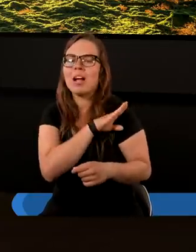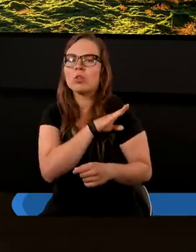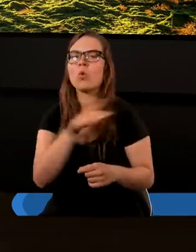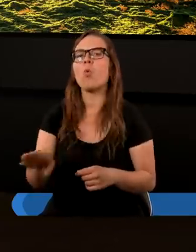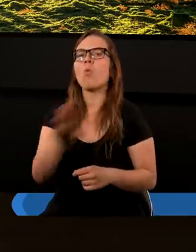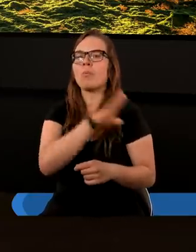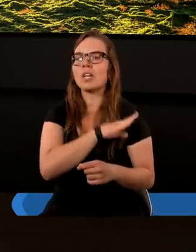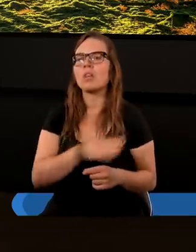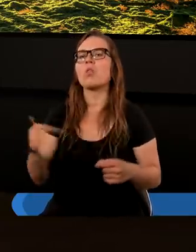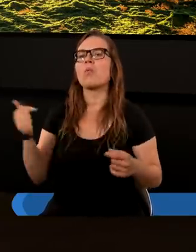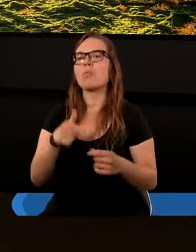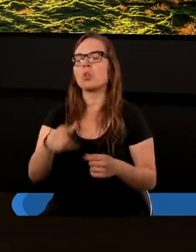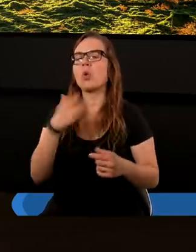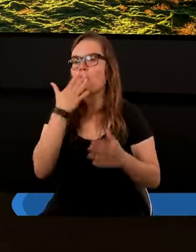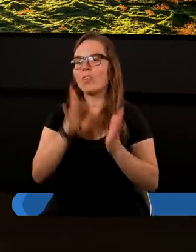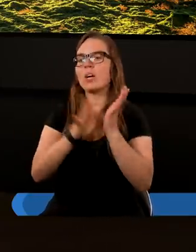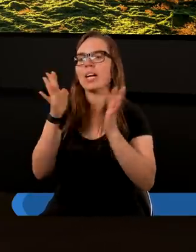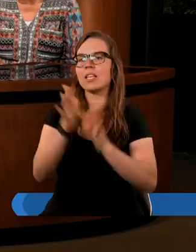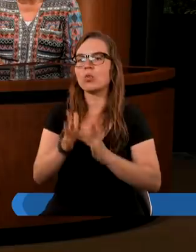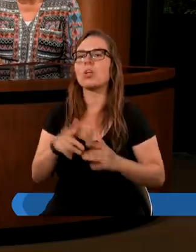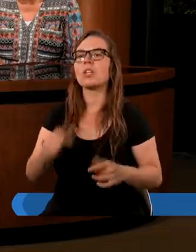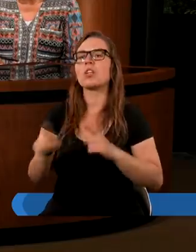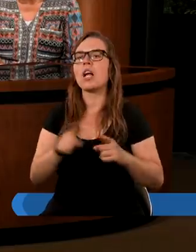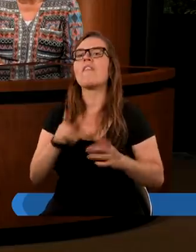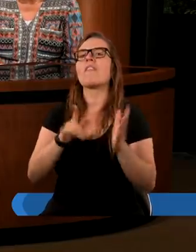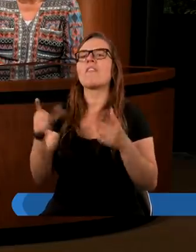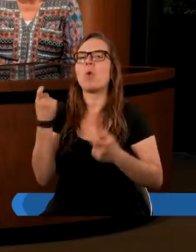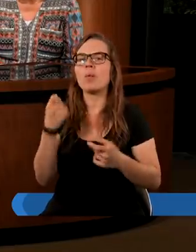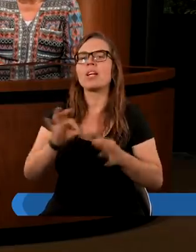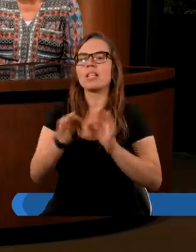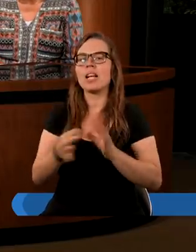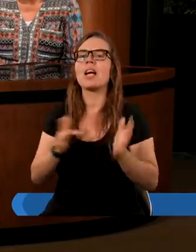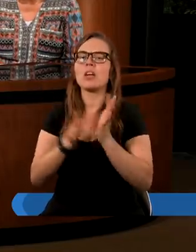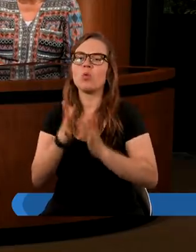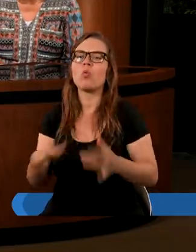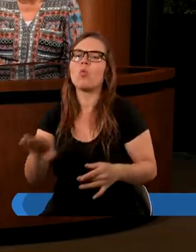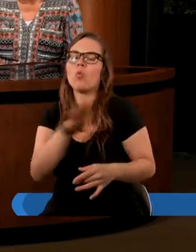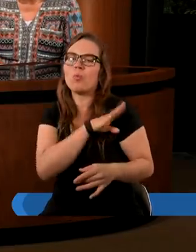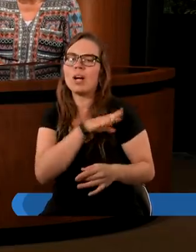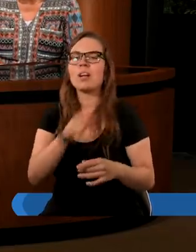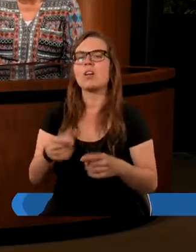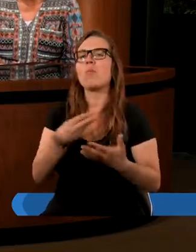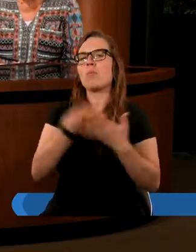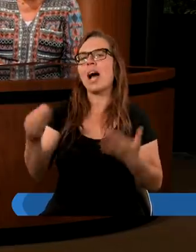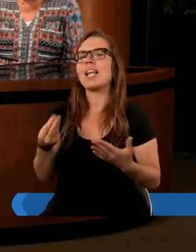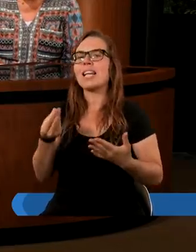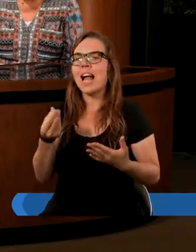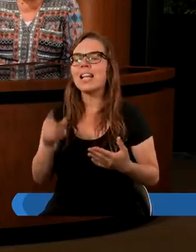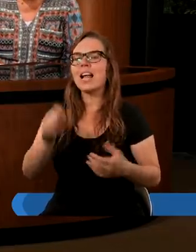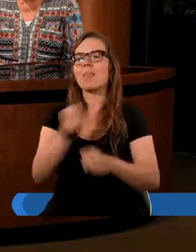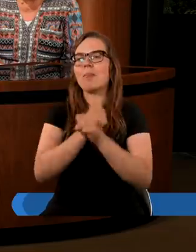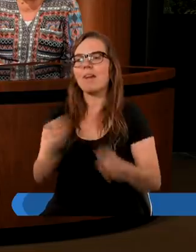umrze. To mówił Chrystus. Czyli w momencie, gdy Chrystus umiera, płaci cenę